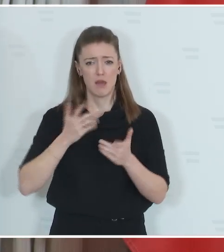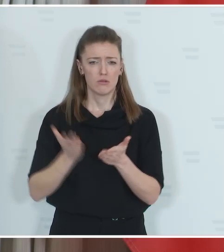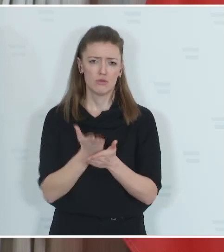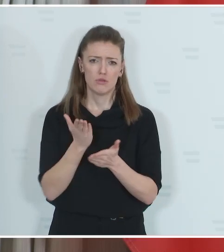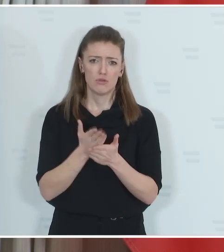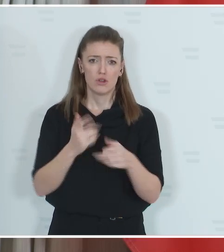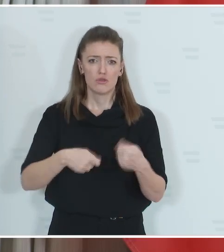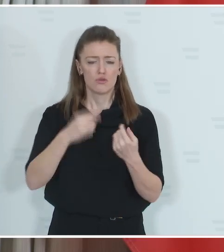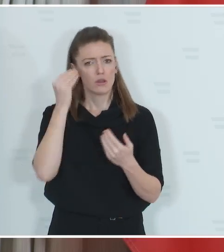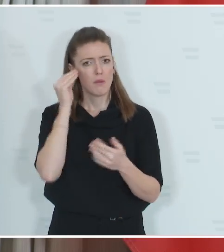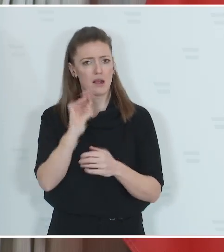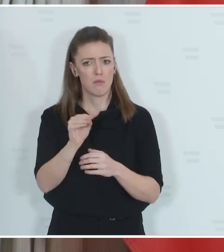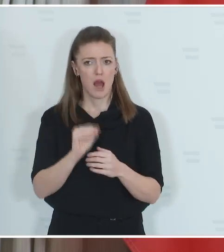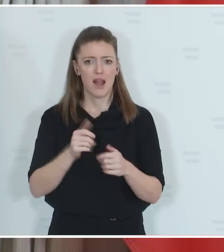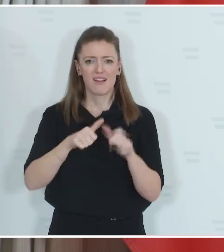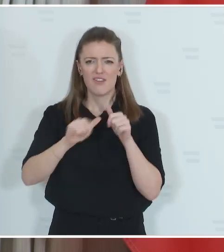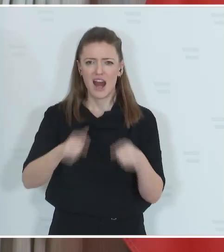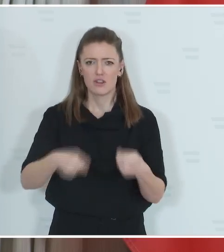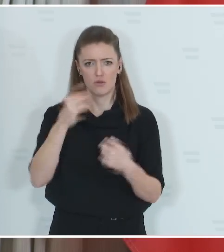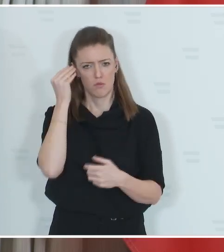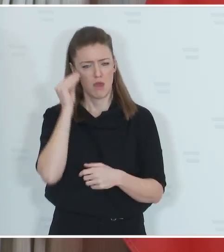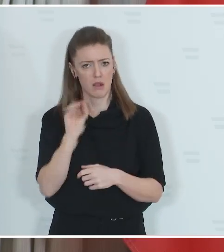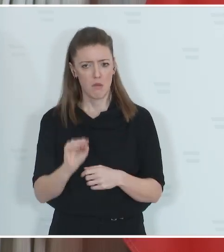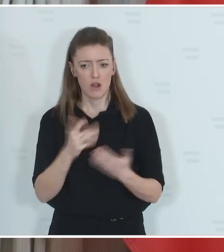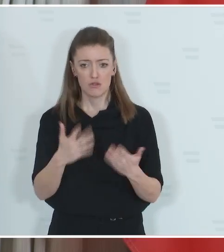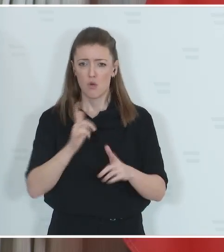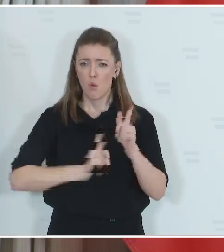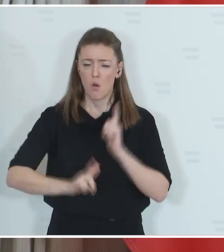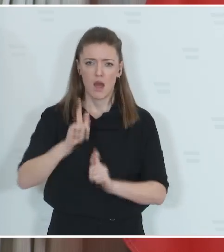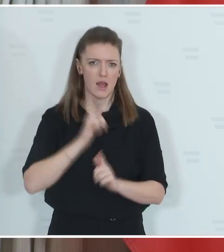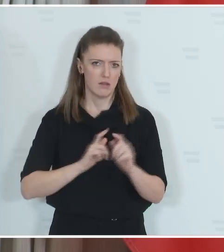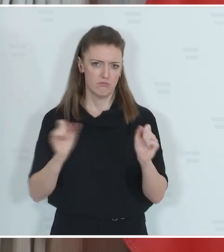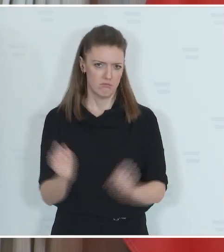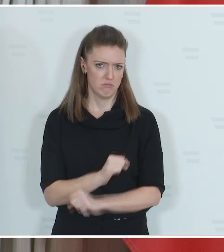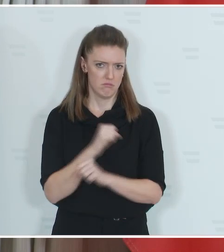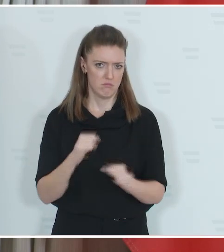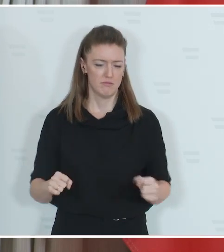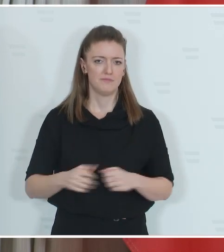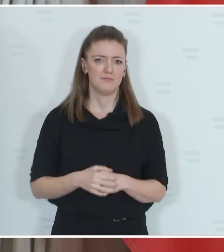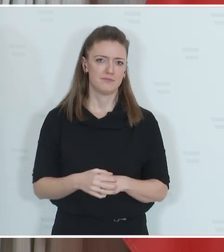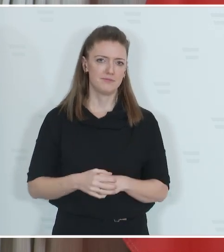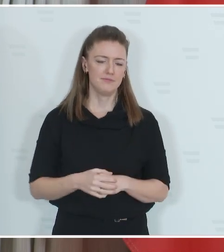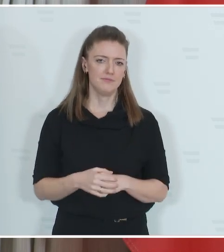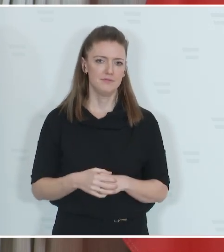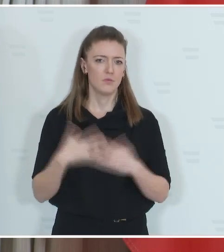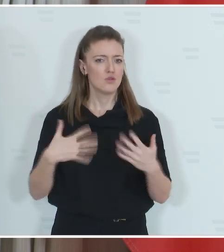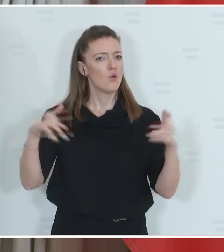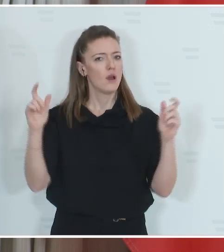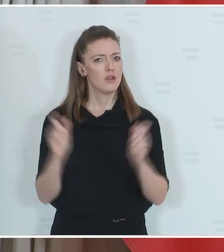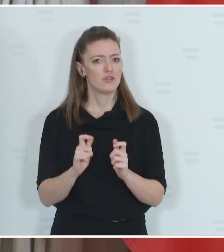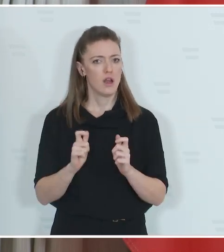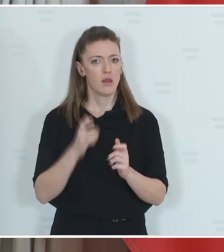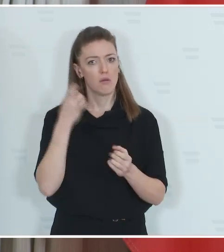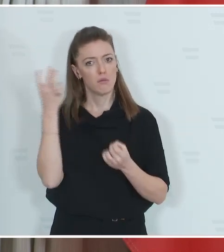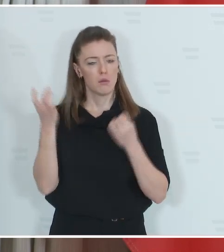Zuchtmerkmalen oder Qualzuchtmerkmalen einfach auch leiden. Diese Einschränkungen erfolgen nicht